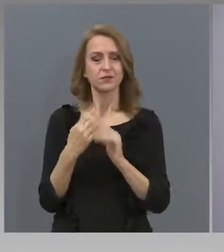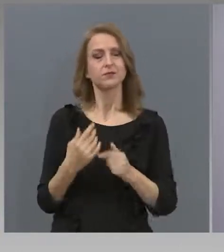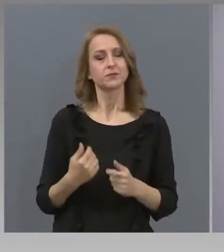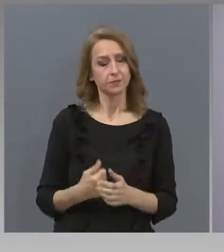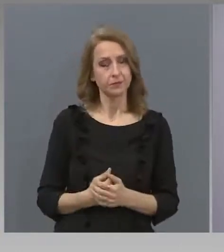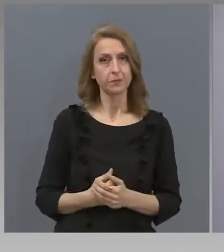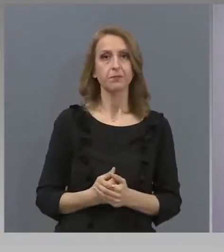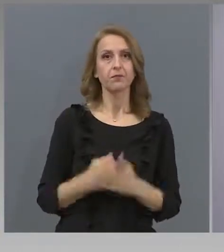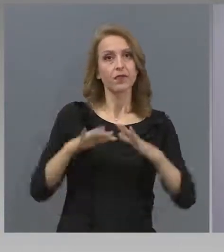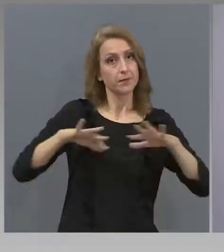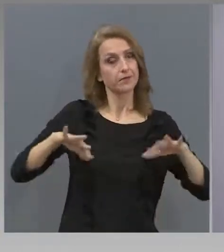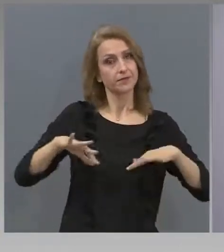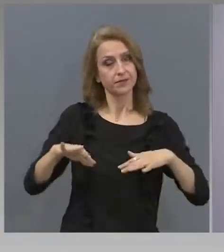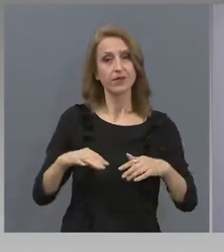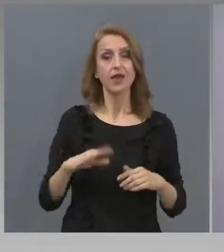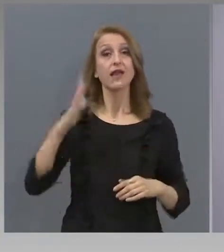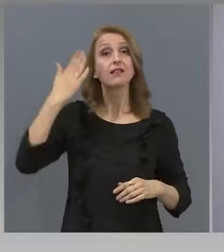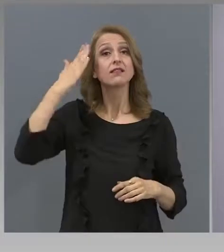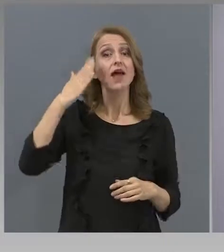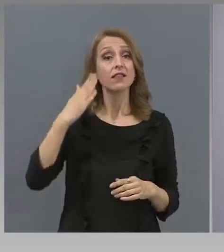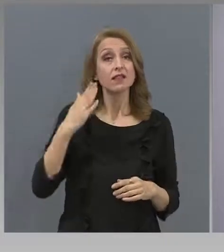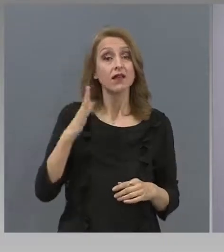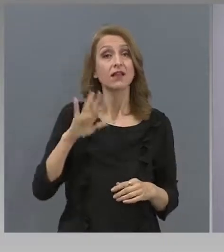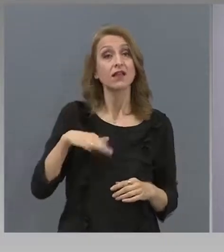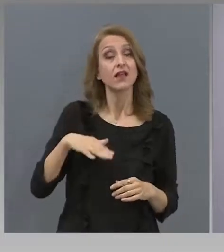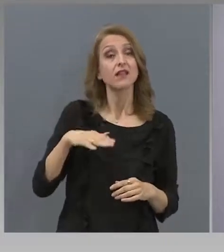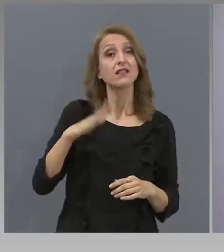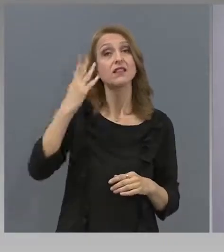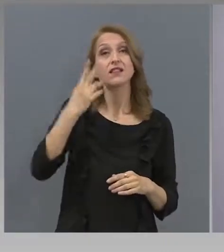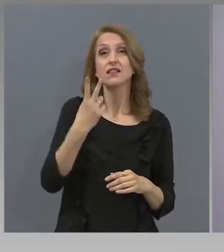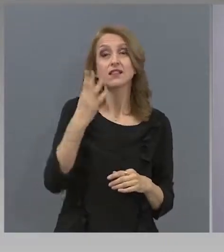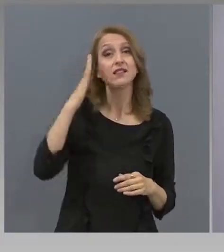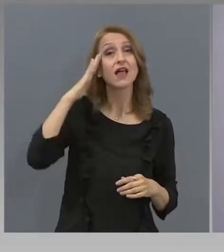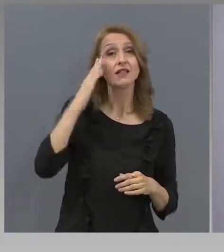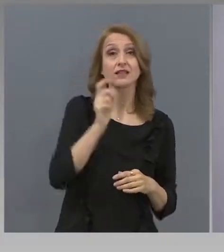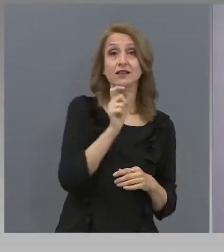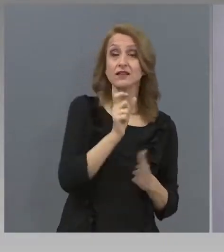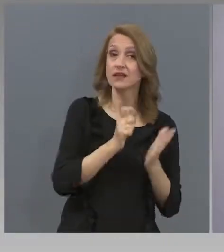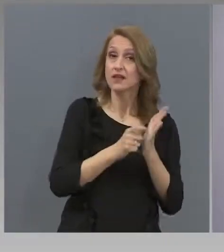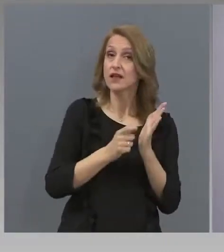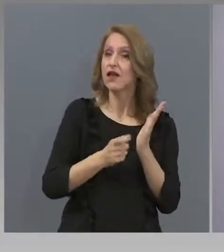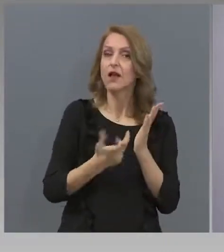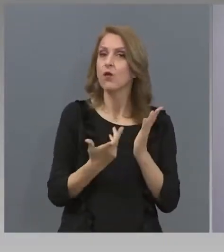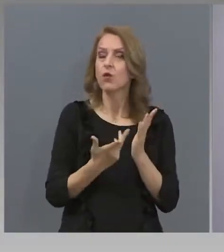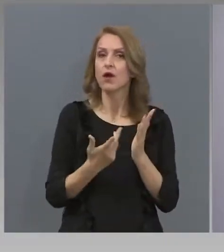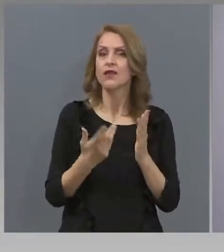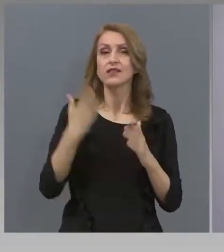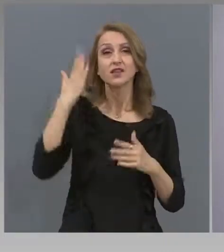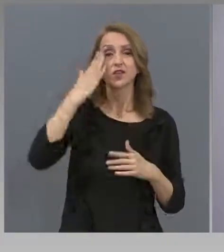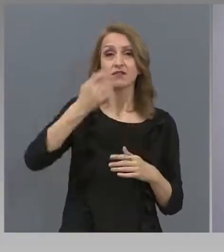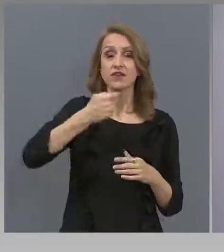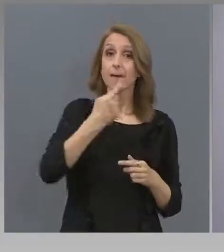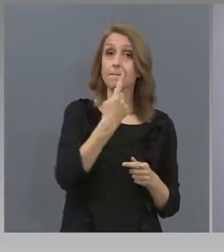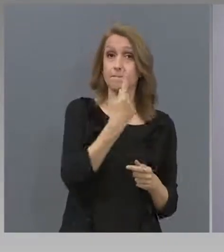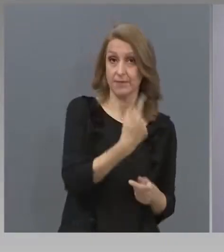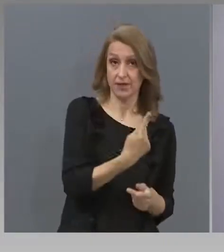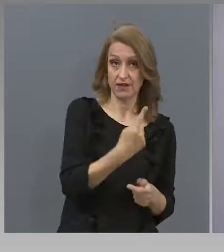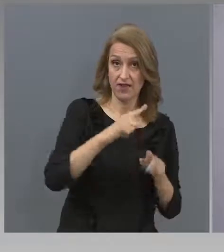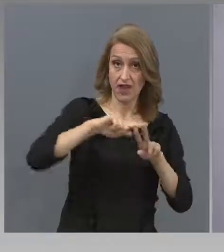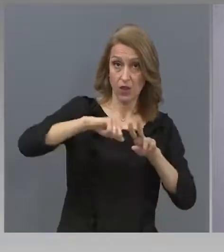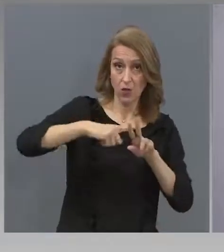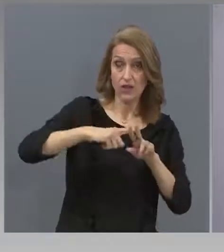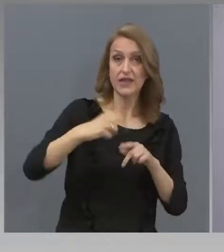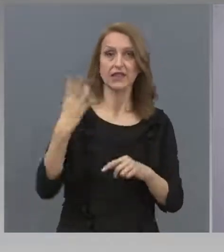Датите на държавните зрелостни изпити ще бъдат 1 и 3 июня.